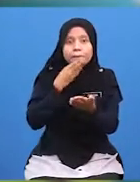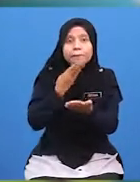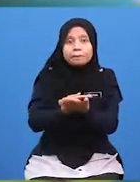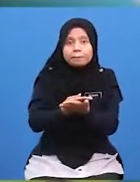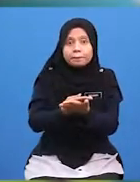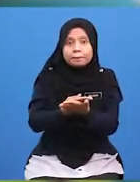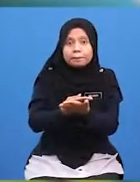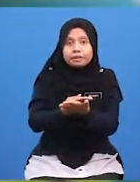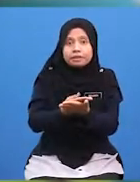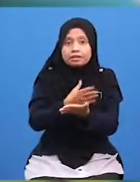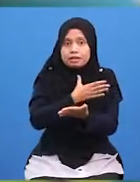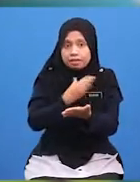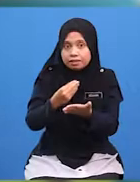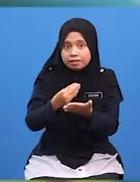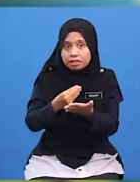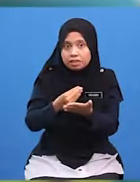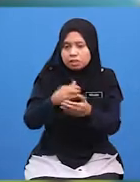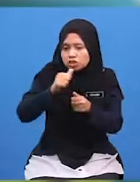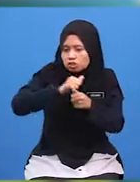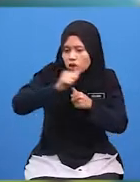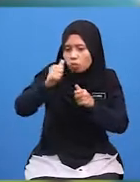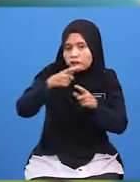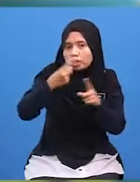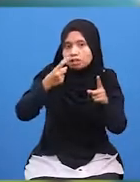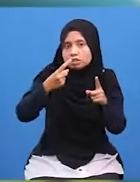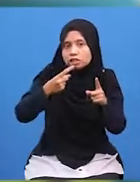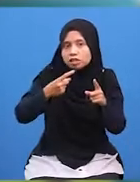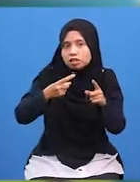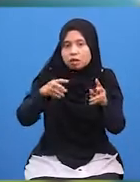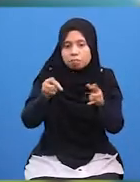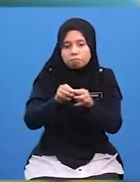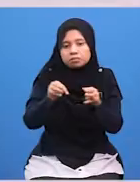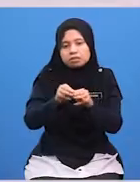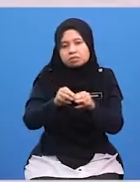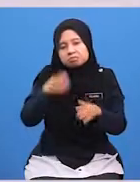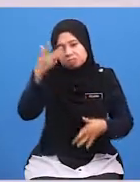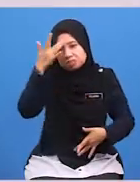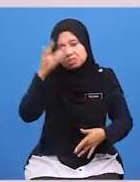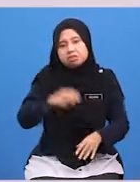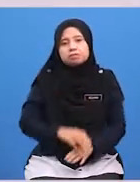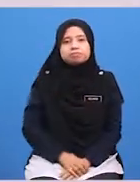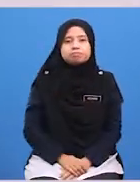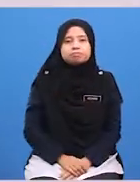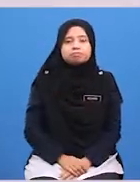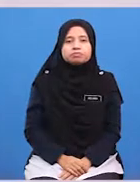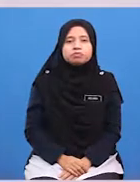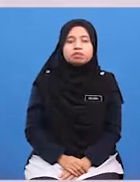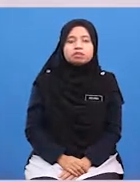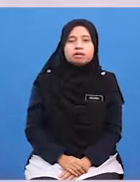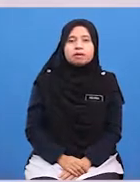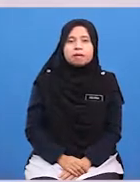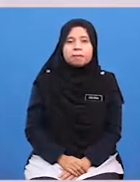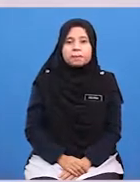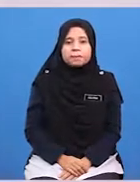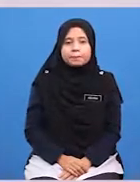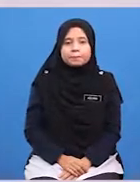Serta Dijauhkan Dari Sebarang Kemudaratan Baiklah Murid